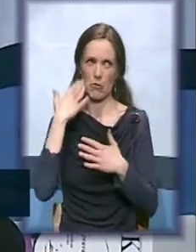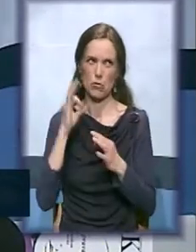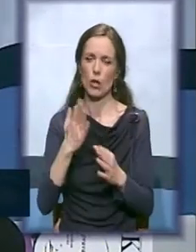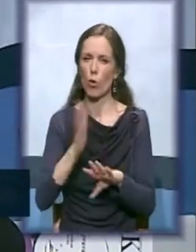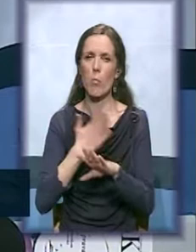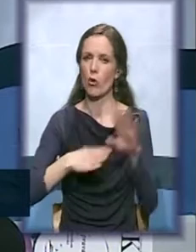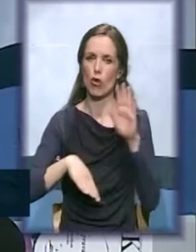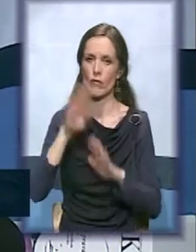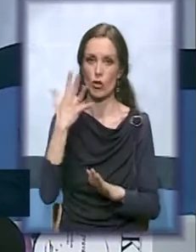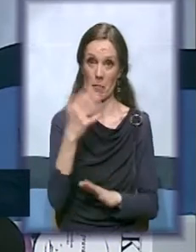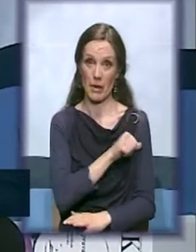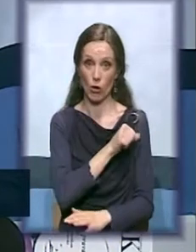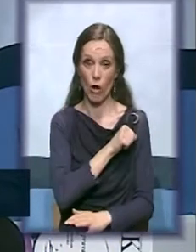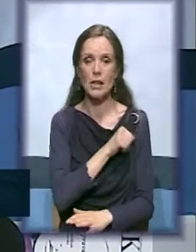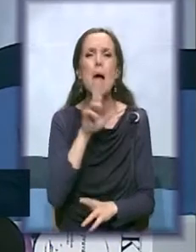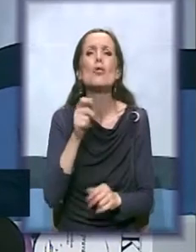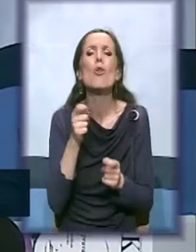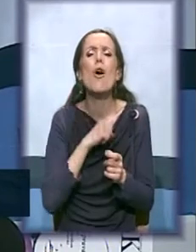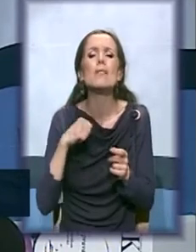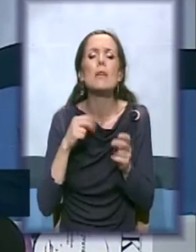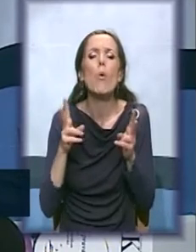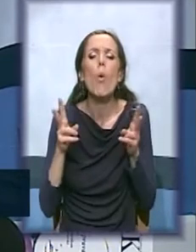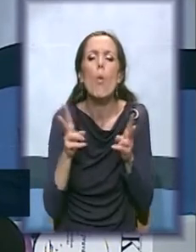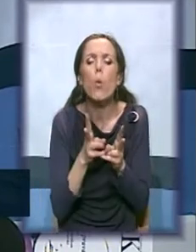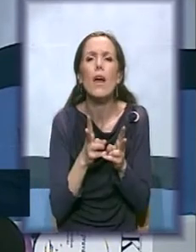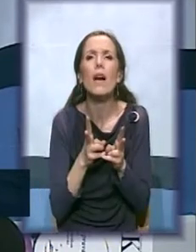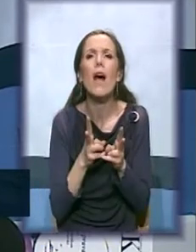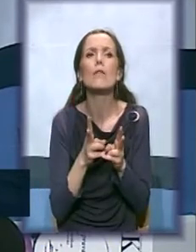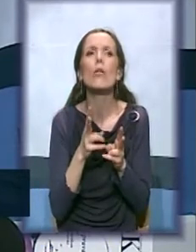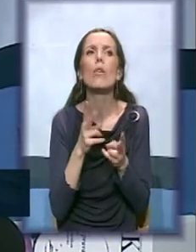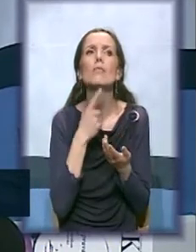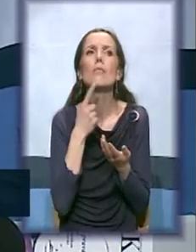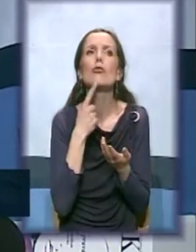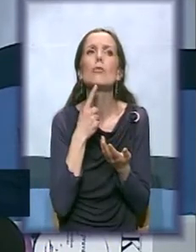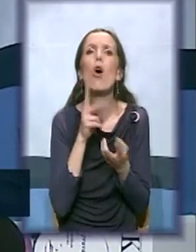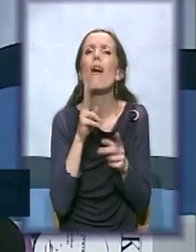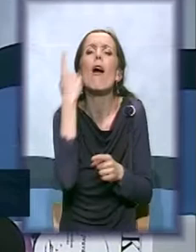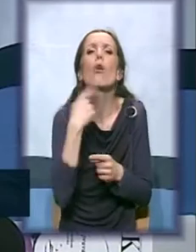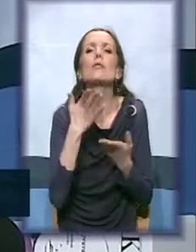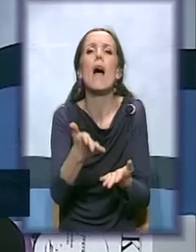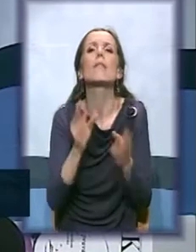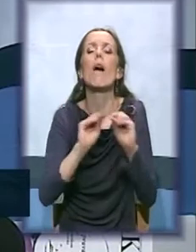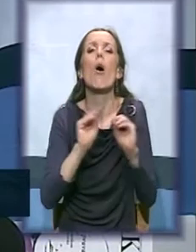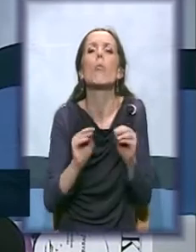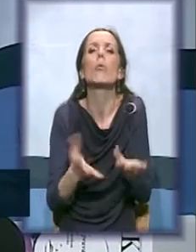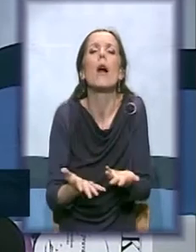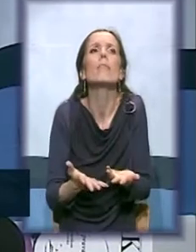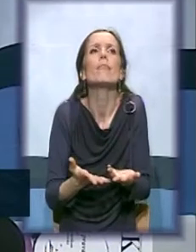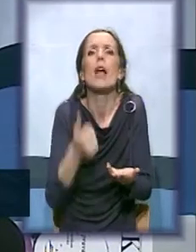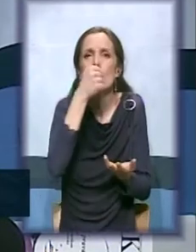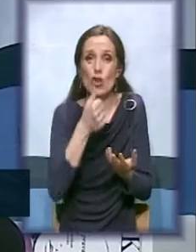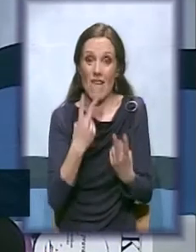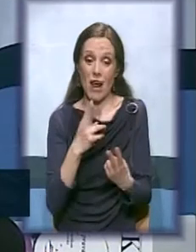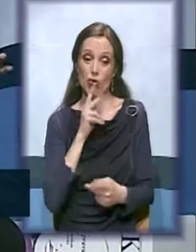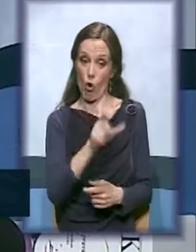više od pet. Ali možemo samo ukratko da kažemo kako izgleda ta obuka? Šta je važno da oni koji